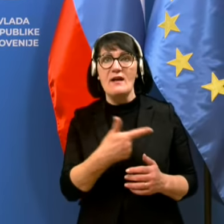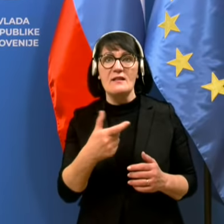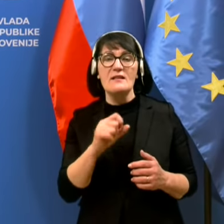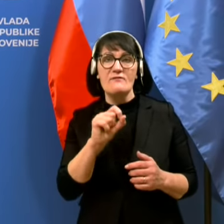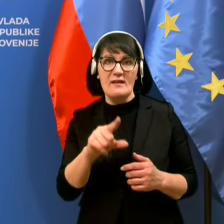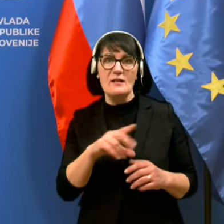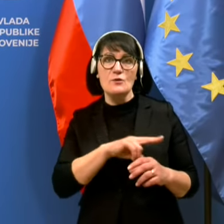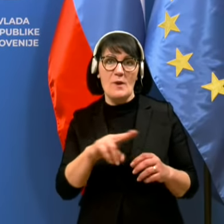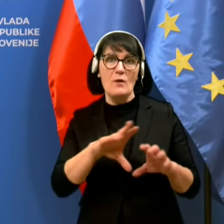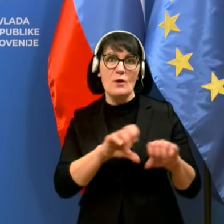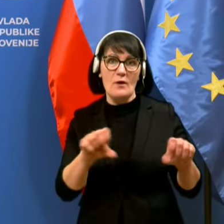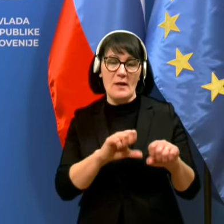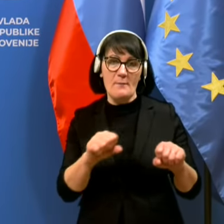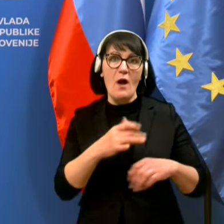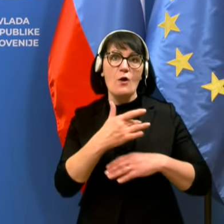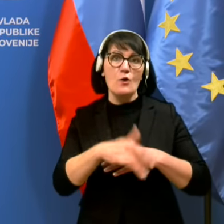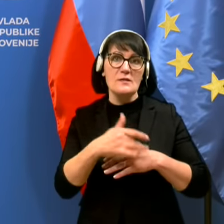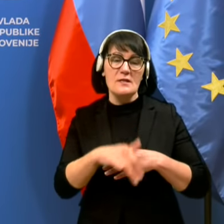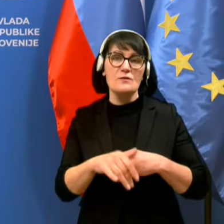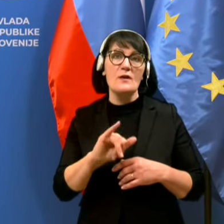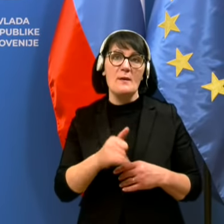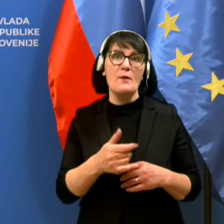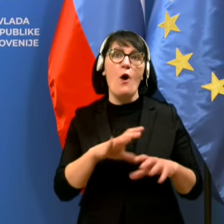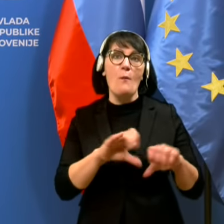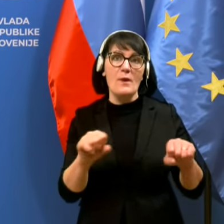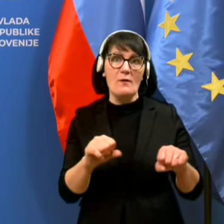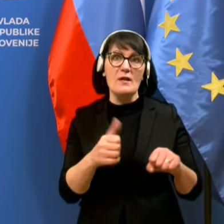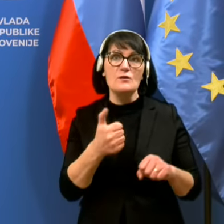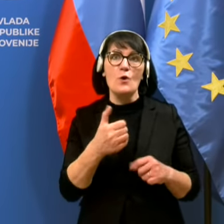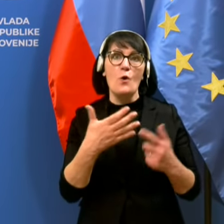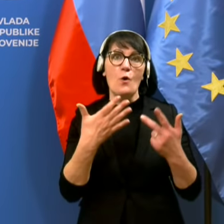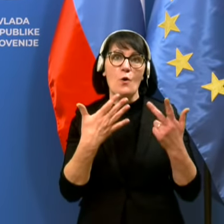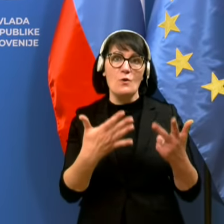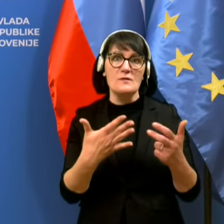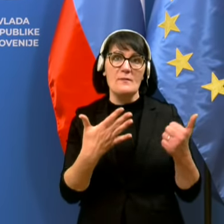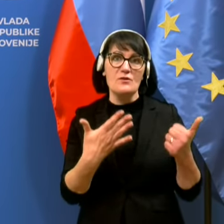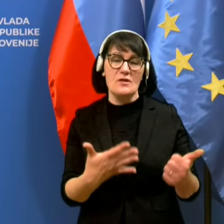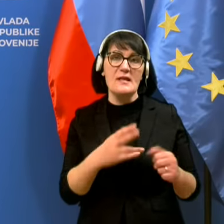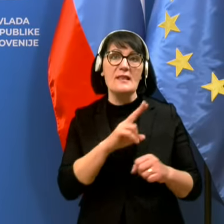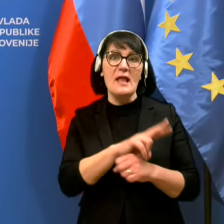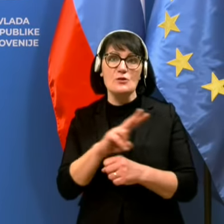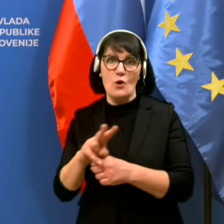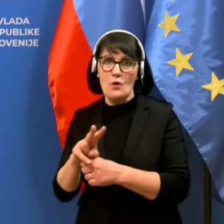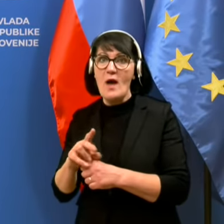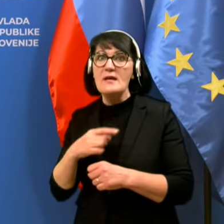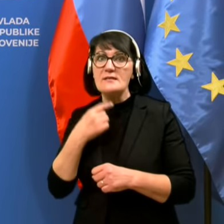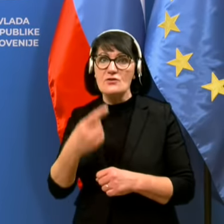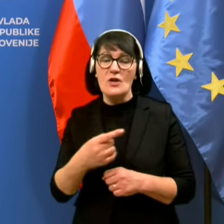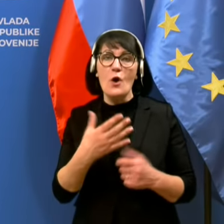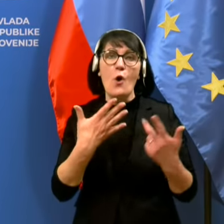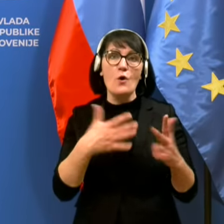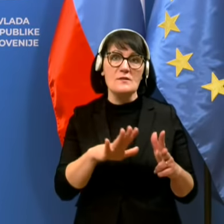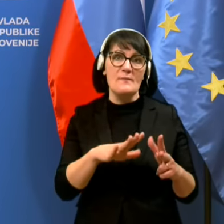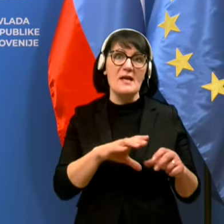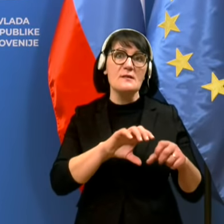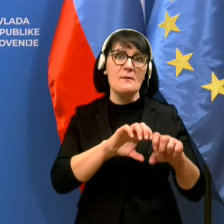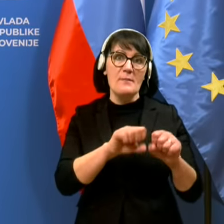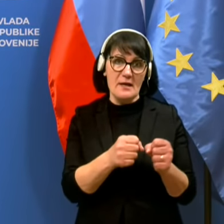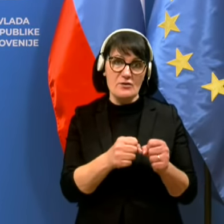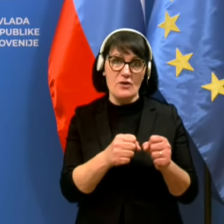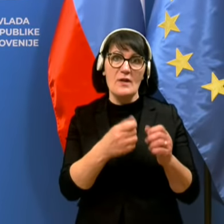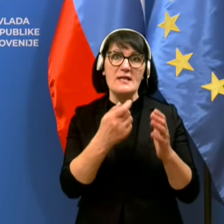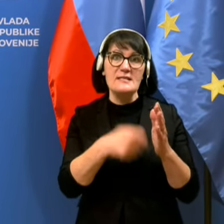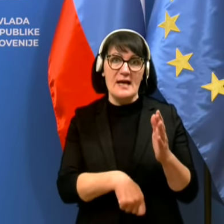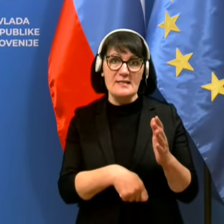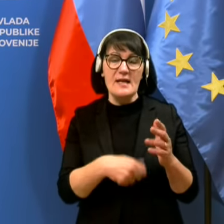ukrepov. V gostinstvu je bilo tokrat opravljenih 168 nadzorov in izrečenih 18 prekrškovnih sankcij,